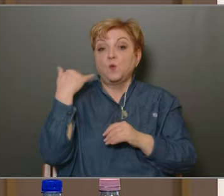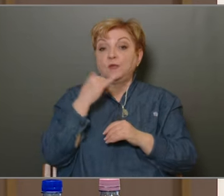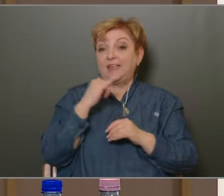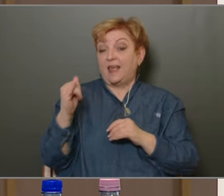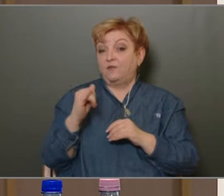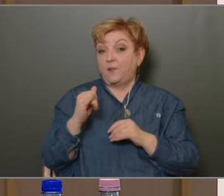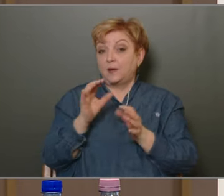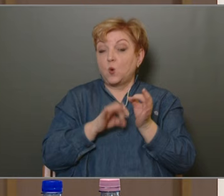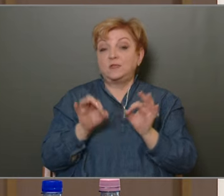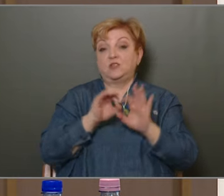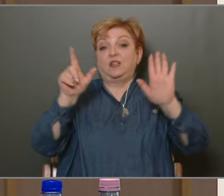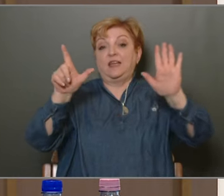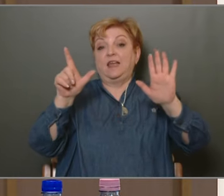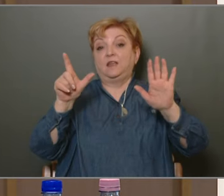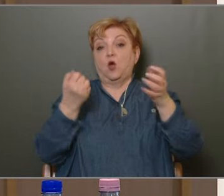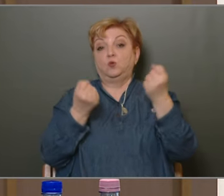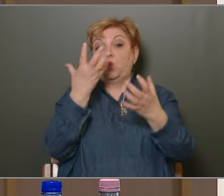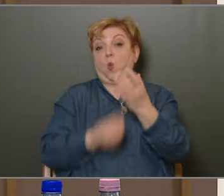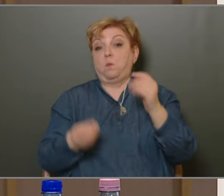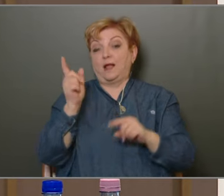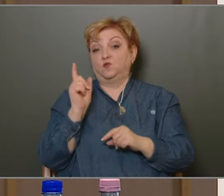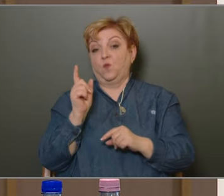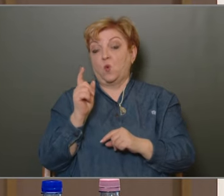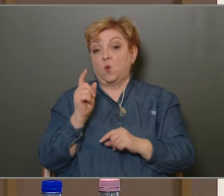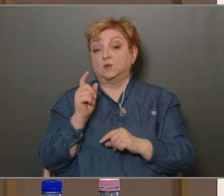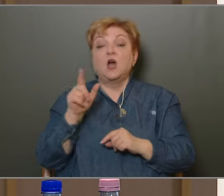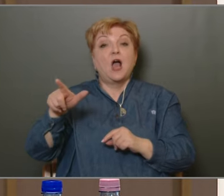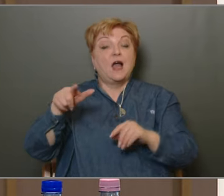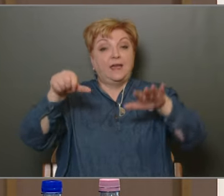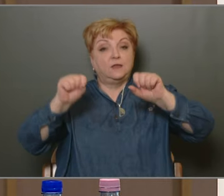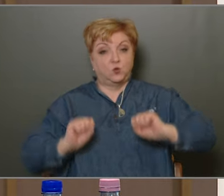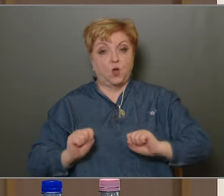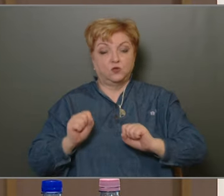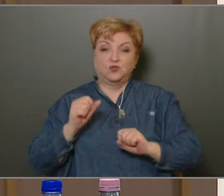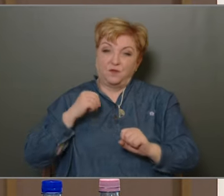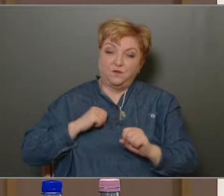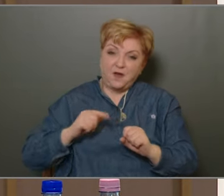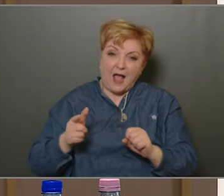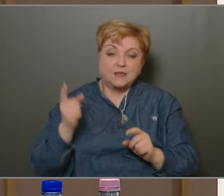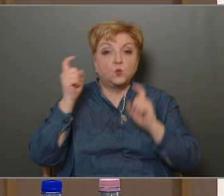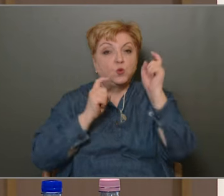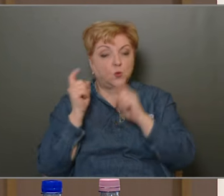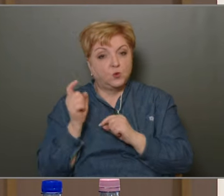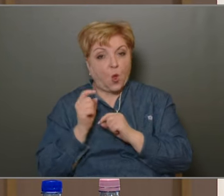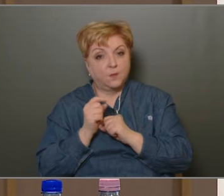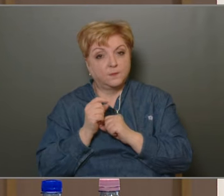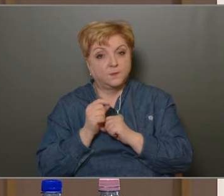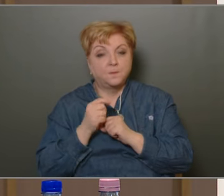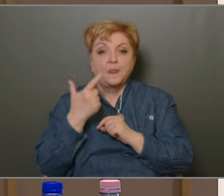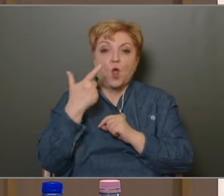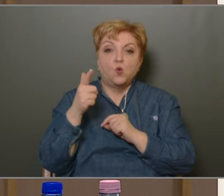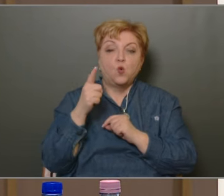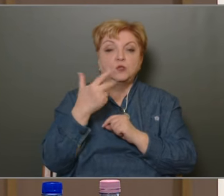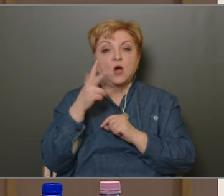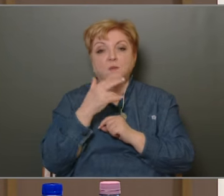összesen 7 autólopás volt Nyilván ez annak a héttördonsnak nagyon fáj, de azért azt gondolom, hogy 20-30